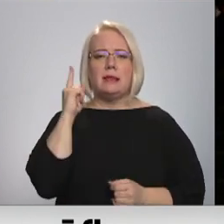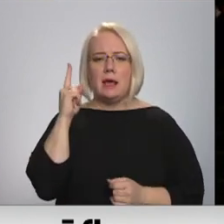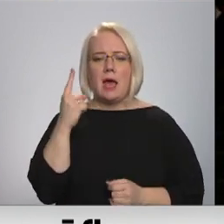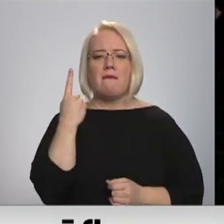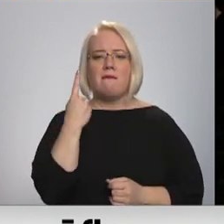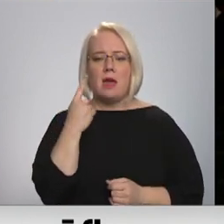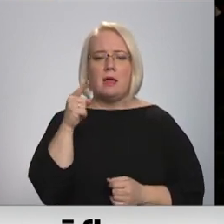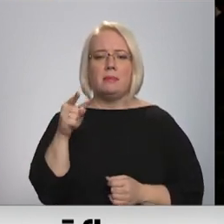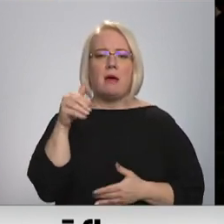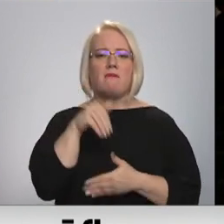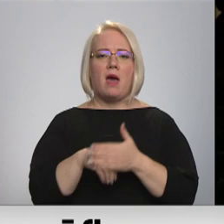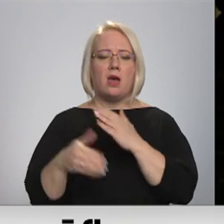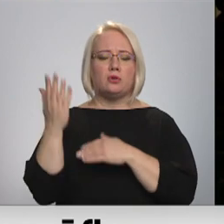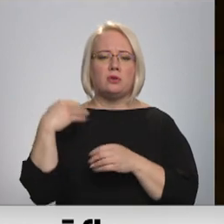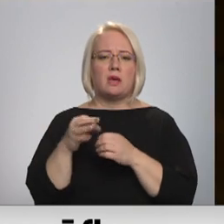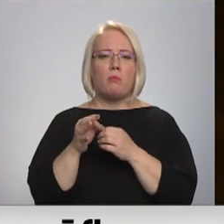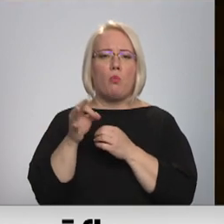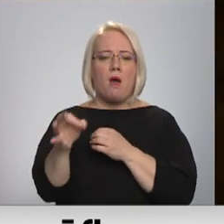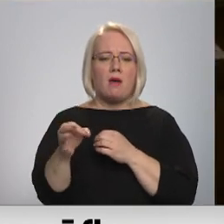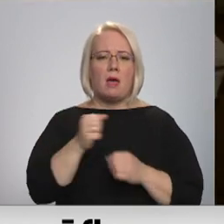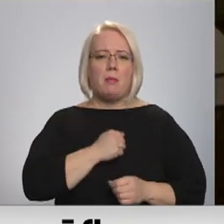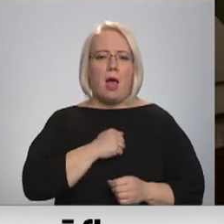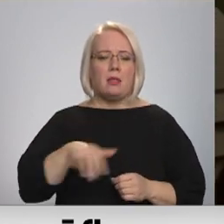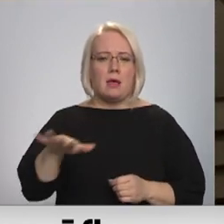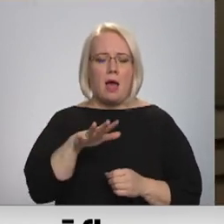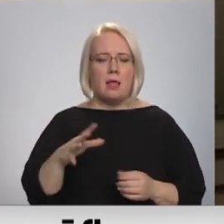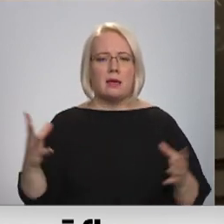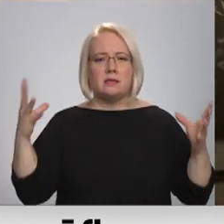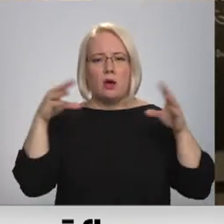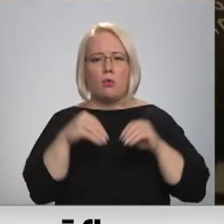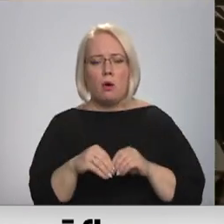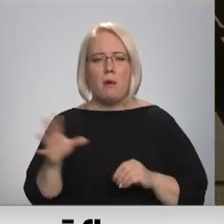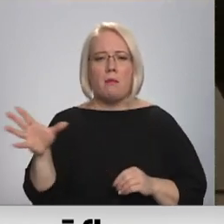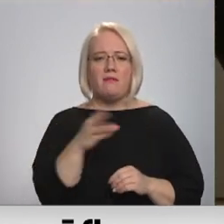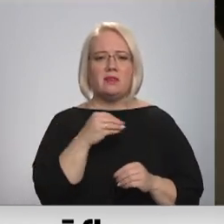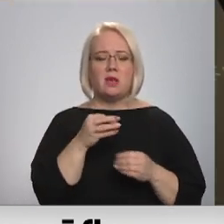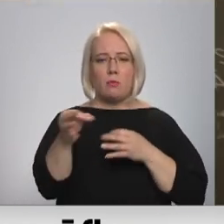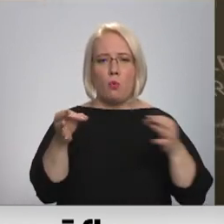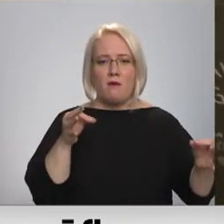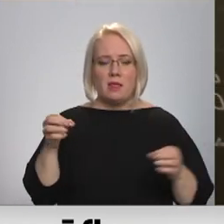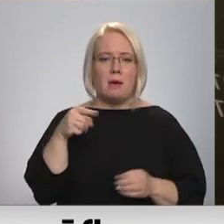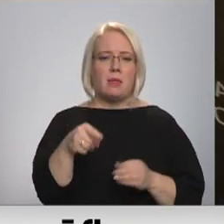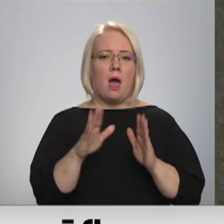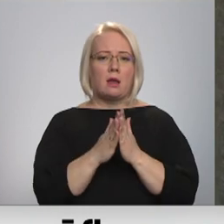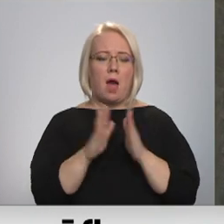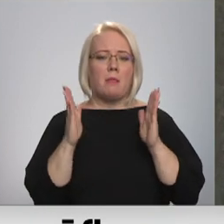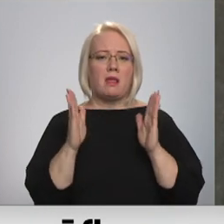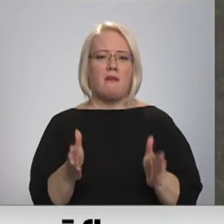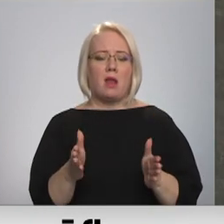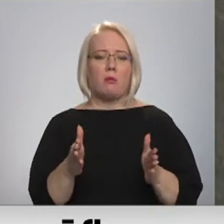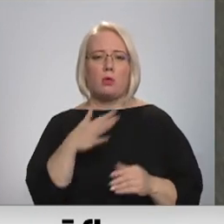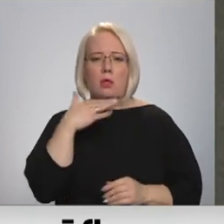vēsturiskajam nomadam Latgalei. Un ja salikt kopā, teiksim, ka visiem nomadiem, tad atsim redzot tā grāmata varētu būt